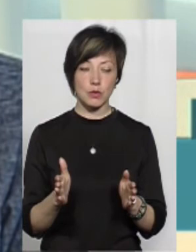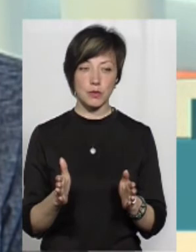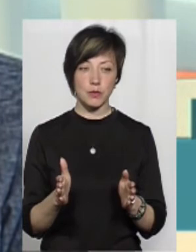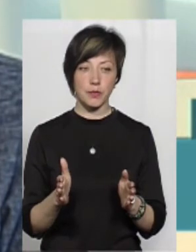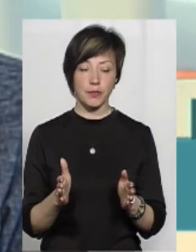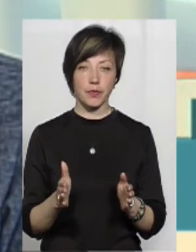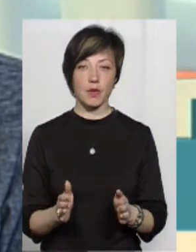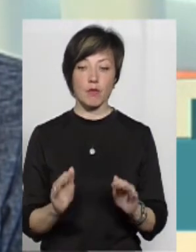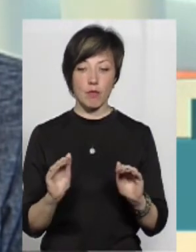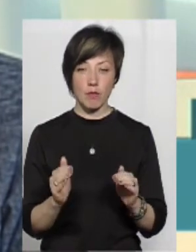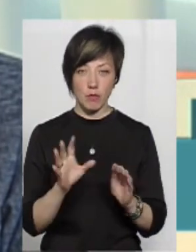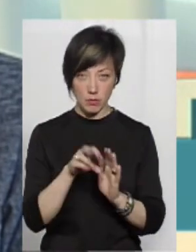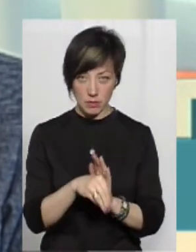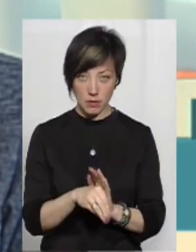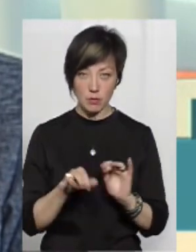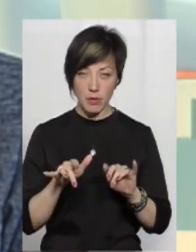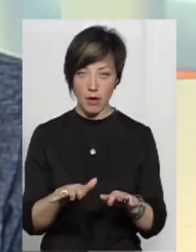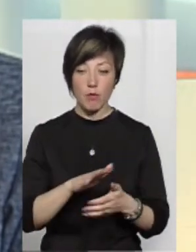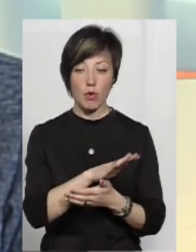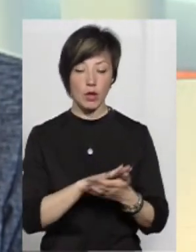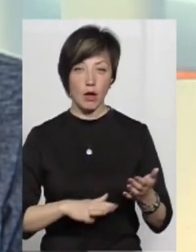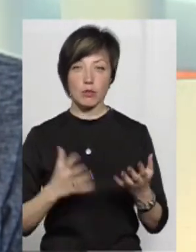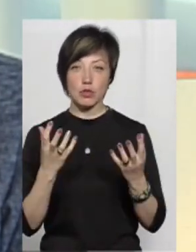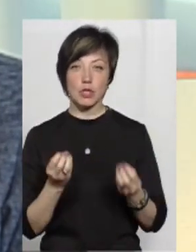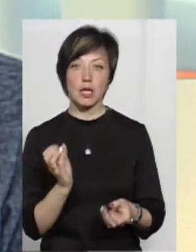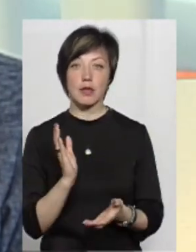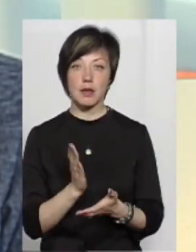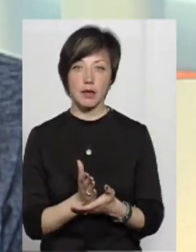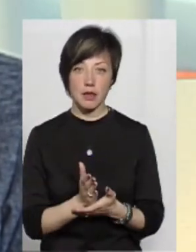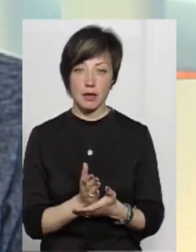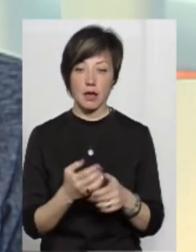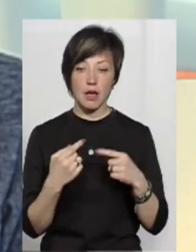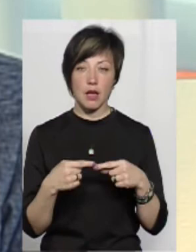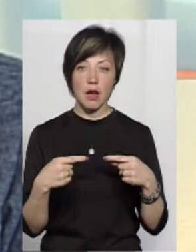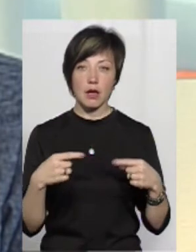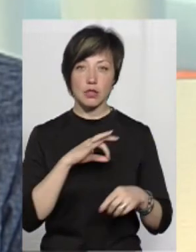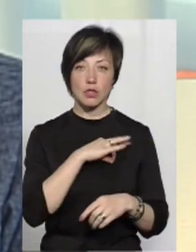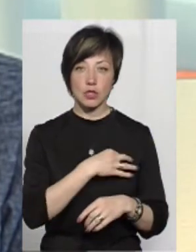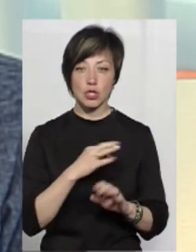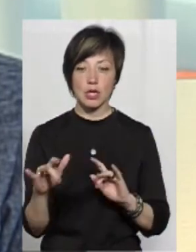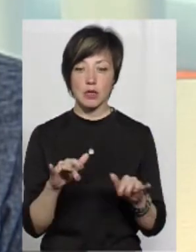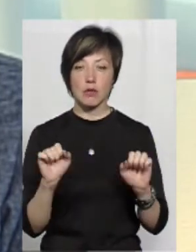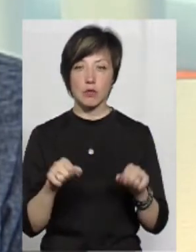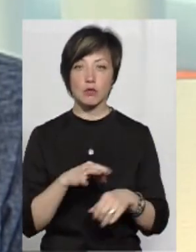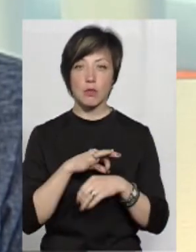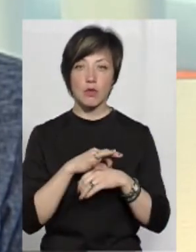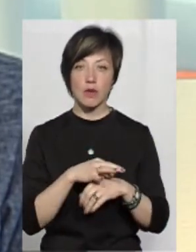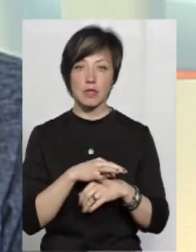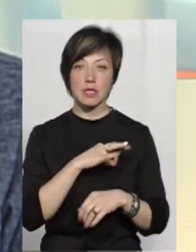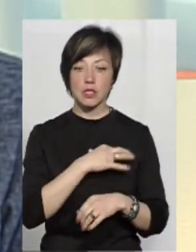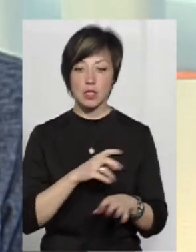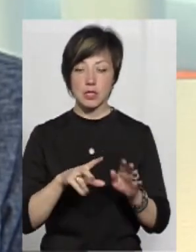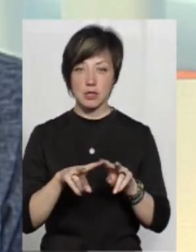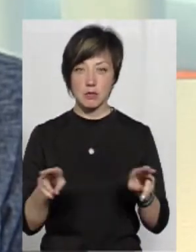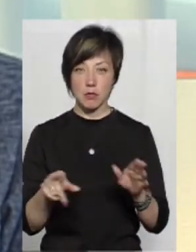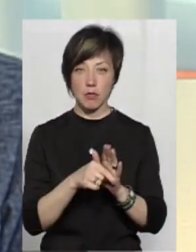межах даного кримінального провадження. По-дальшому, є ще ряд слідчих дій, які може провести той самий слідчий з